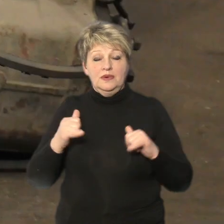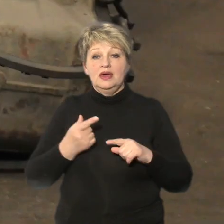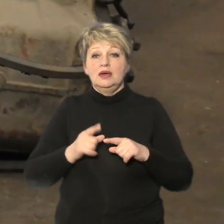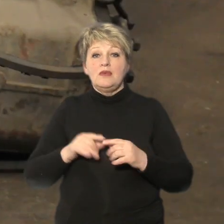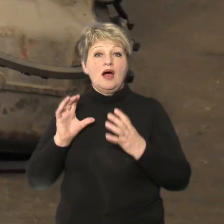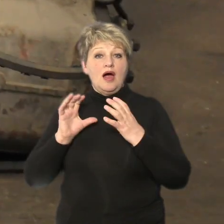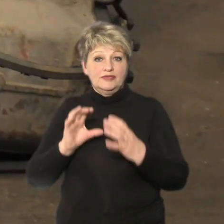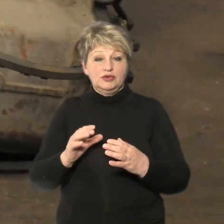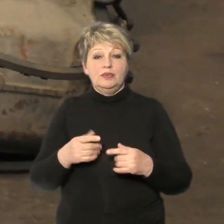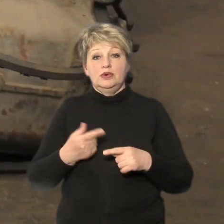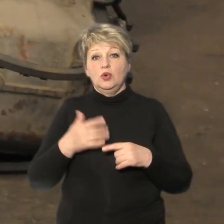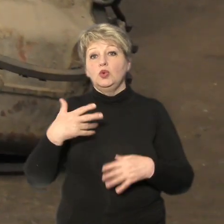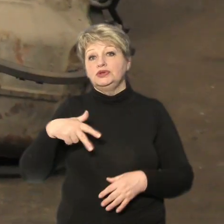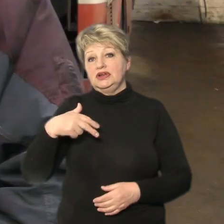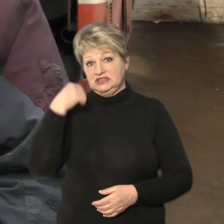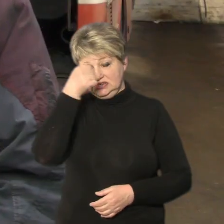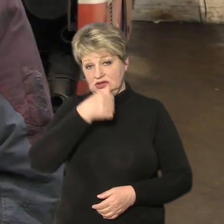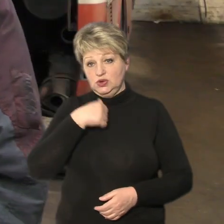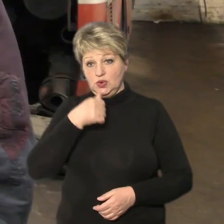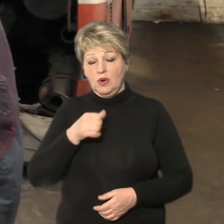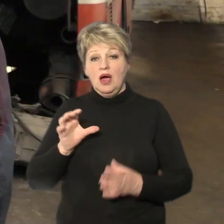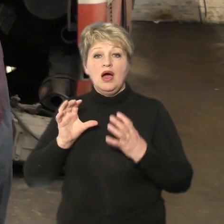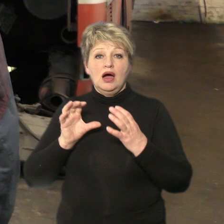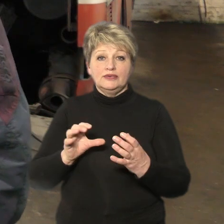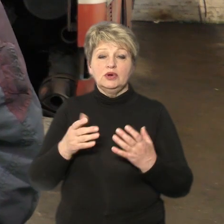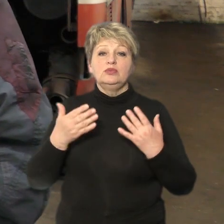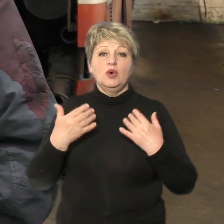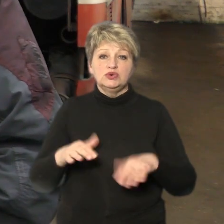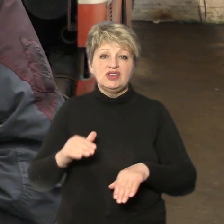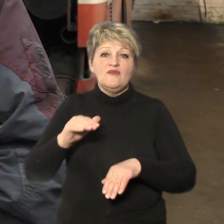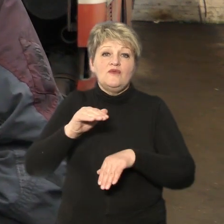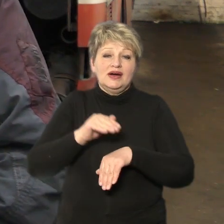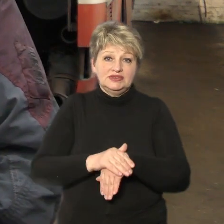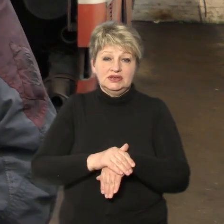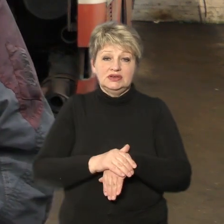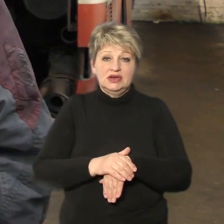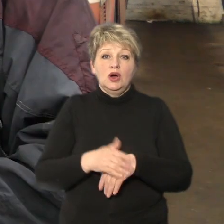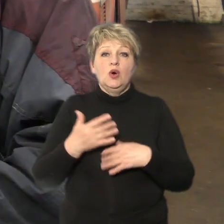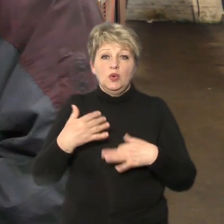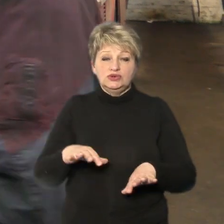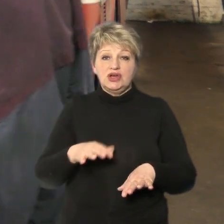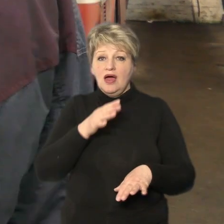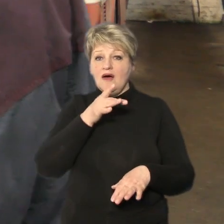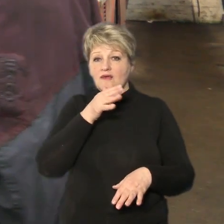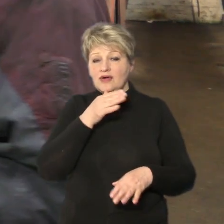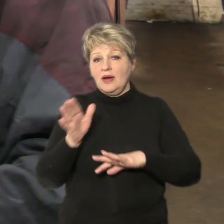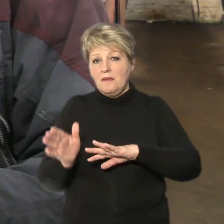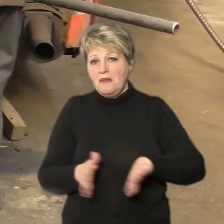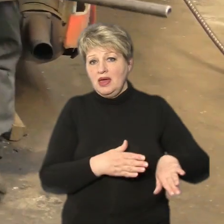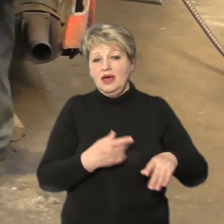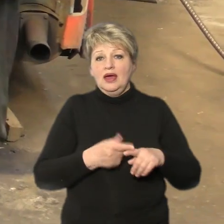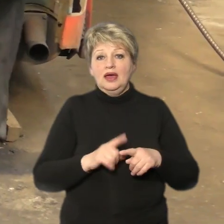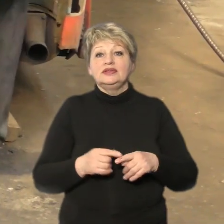цьому автобусу щонайменше 30 років. Автобуси, вони пройшли фактично два пробігавні. Це реліквію